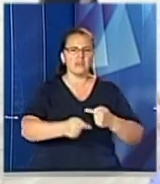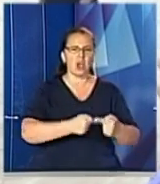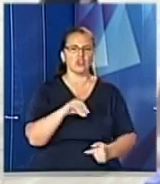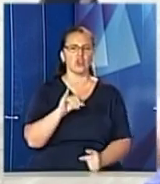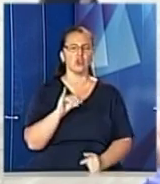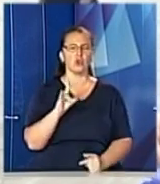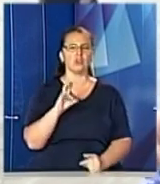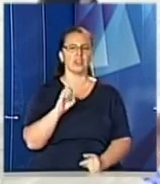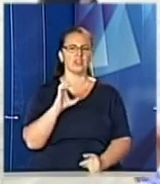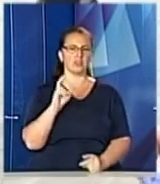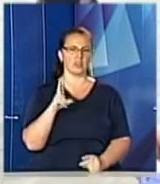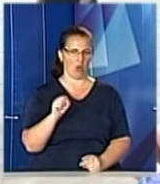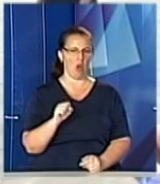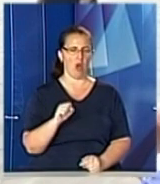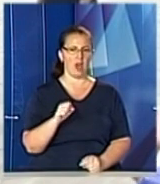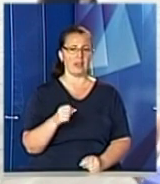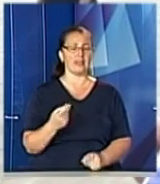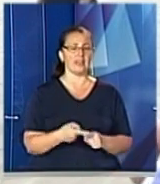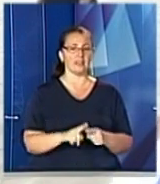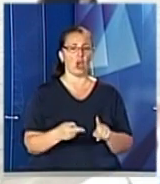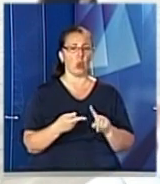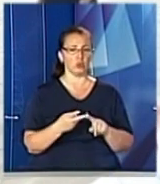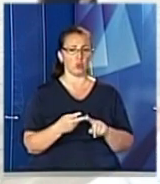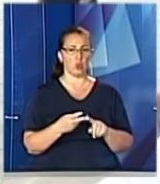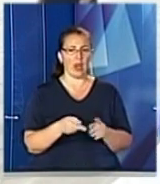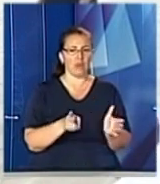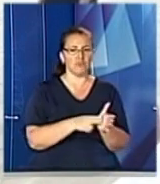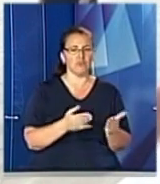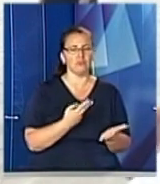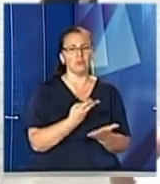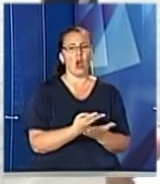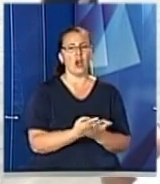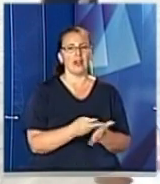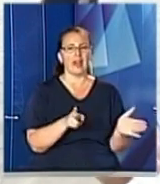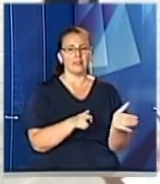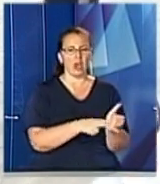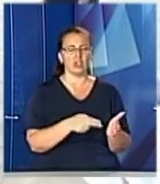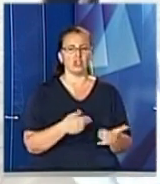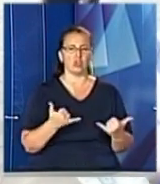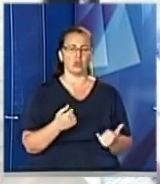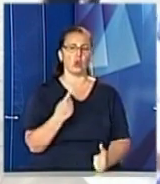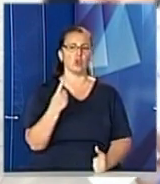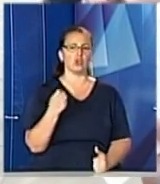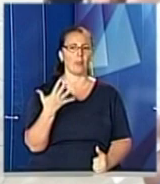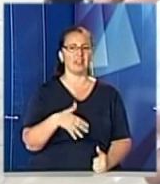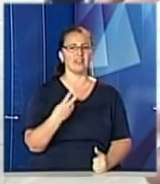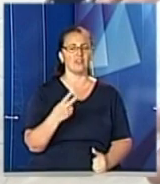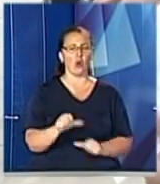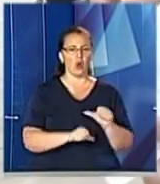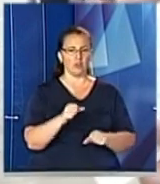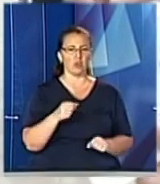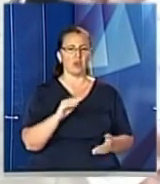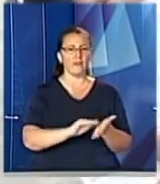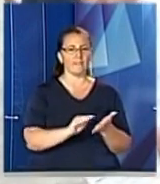це вже традиційне, по суті, друге погашення презентація марки. Сьогодні до 152 річчя ми розробили такий